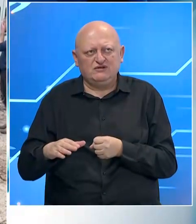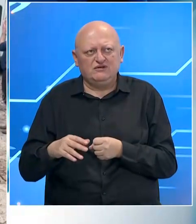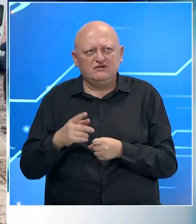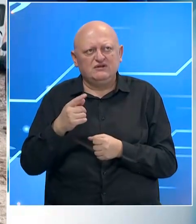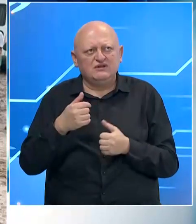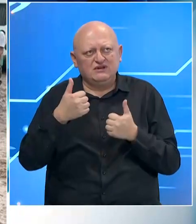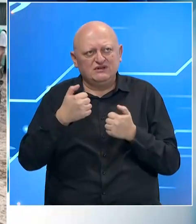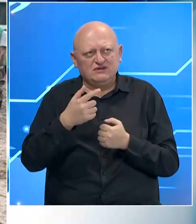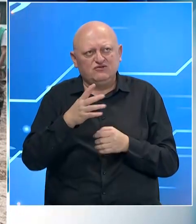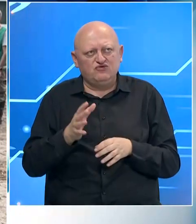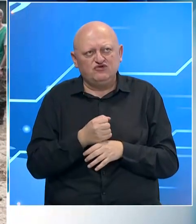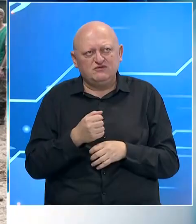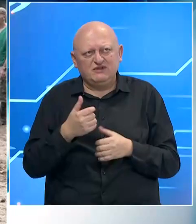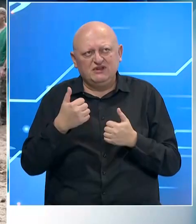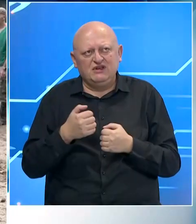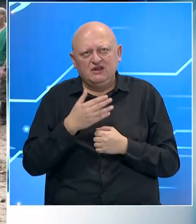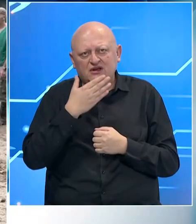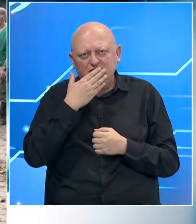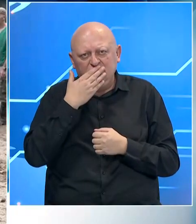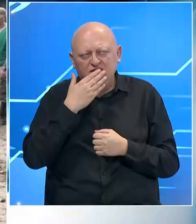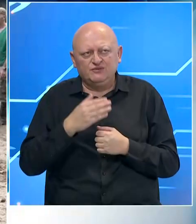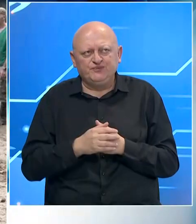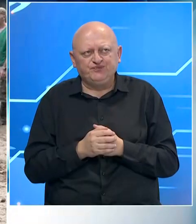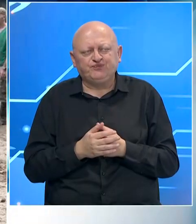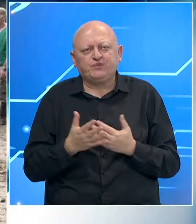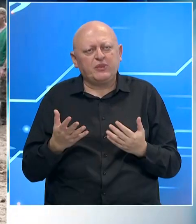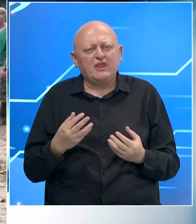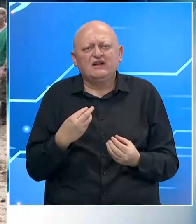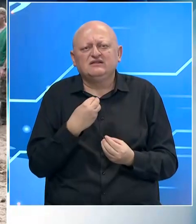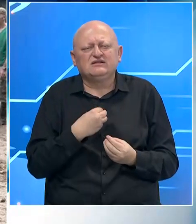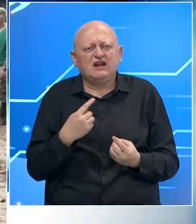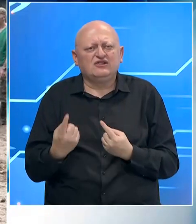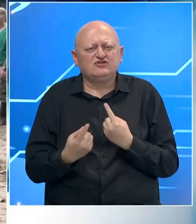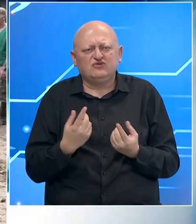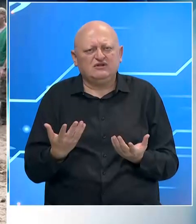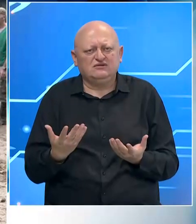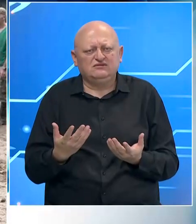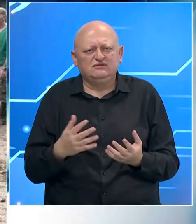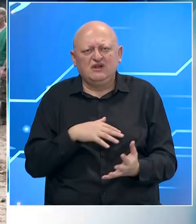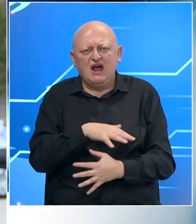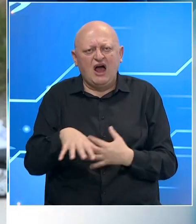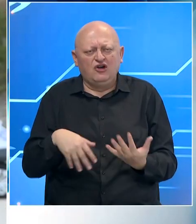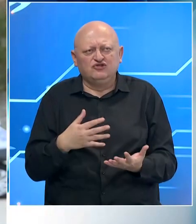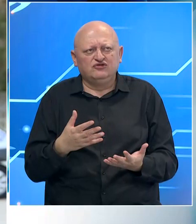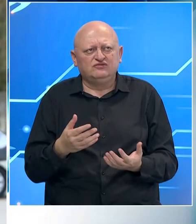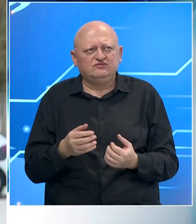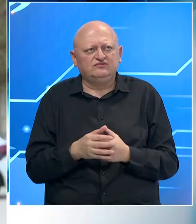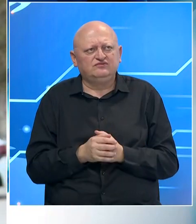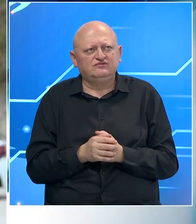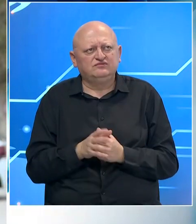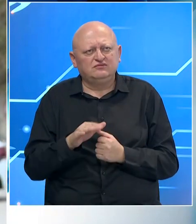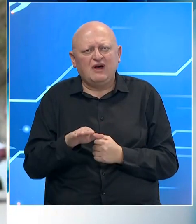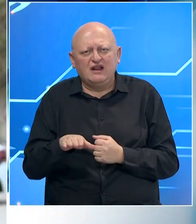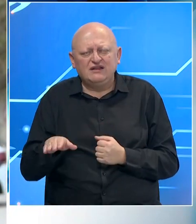na kadrovima koje smo uspjeli nekako zabilježiti. Zaista je stanje, ono možemo reći, sigurno haotično. Šta je sa, je li imali